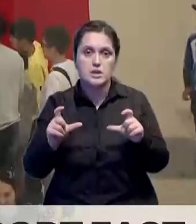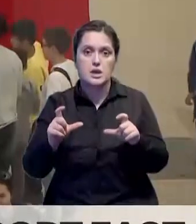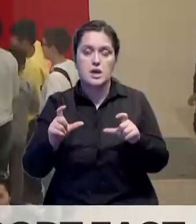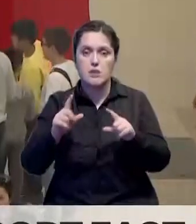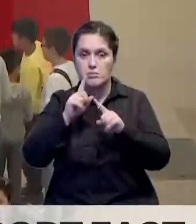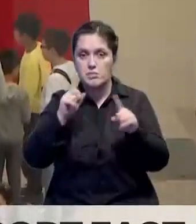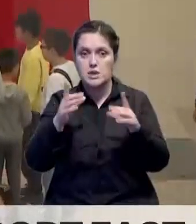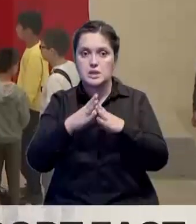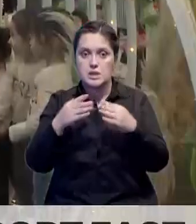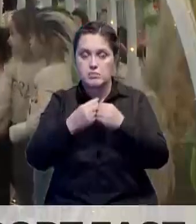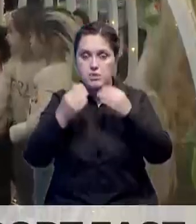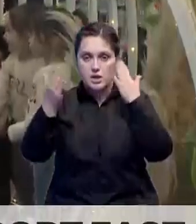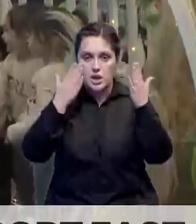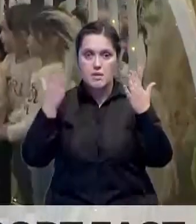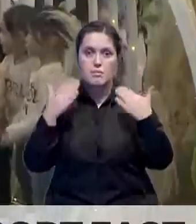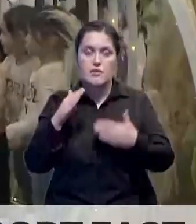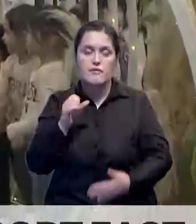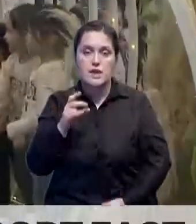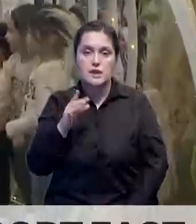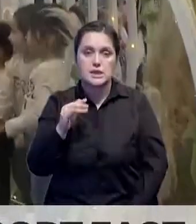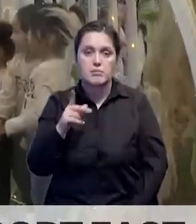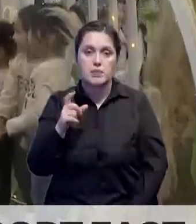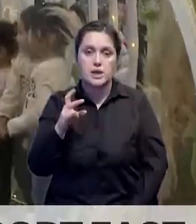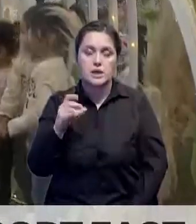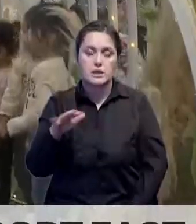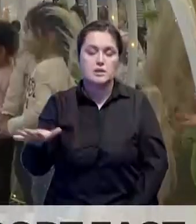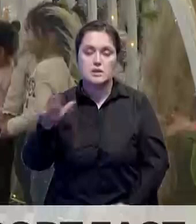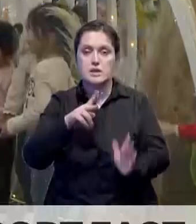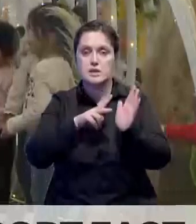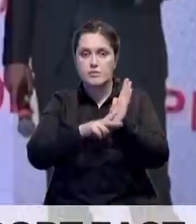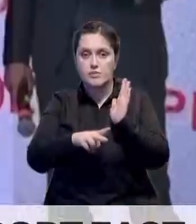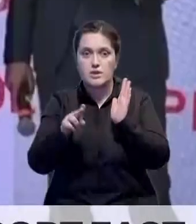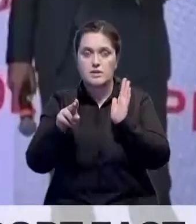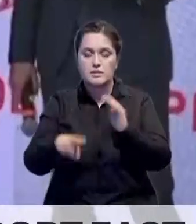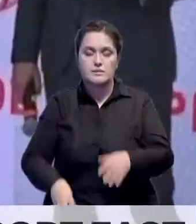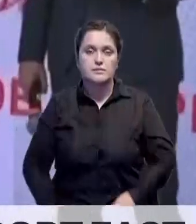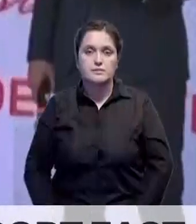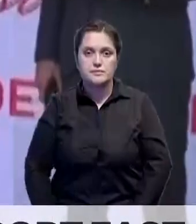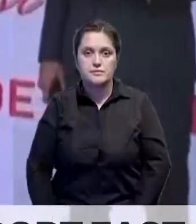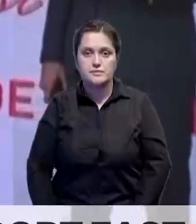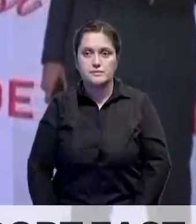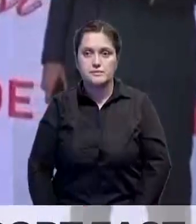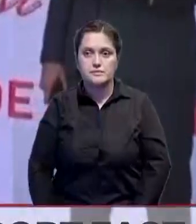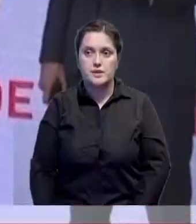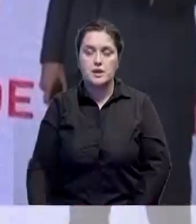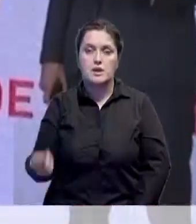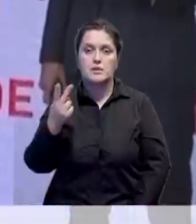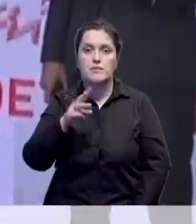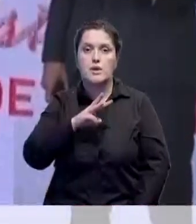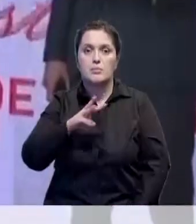стал семейно-развлекательный парк «Фанки Пленет». Его площадь составляет 7 тысяч квадратных метров. Обслуживаем уже 2 миллиона человек